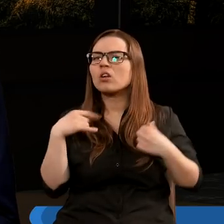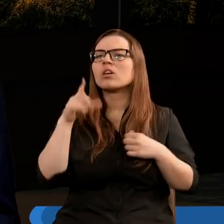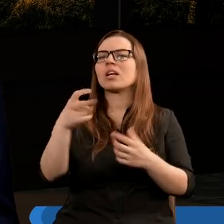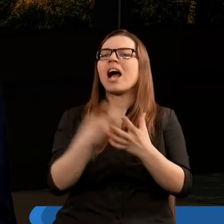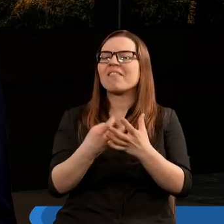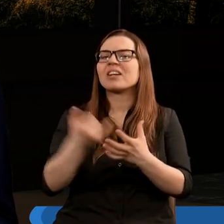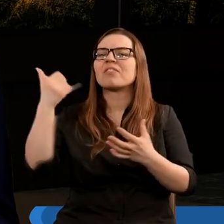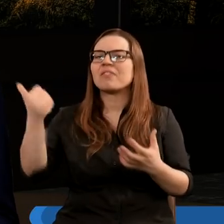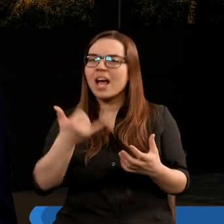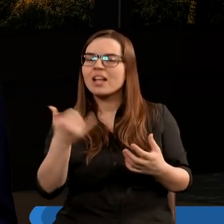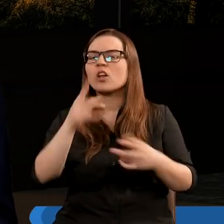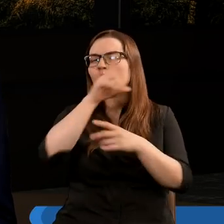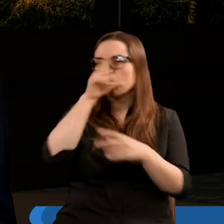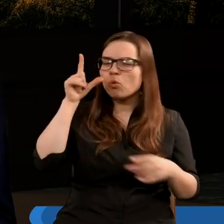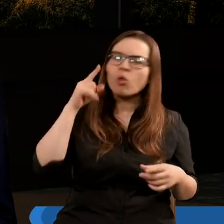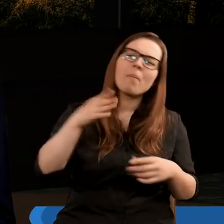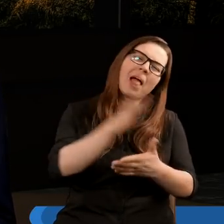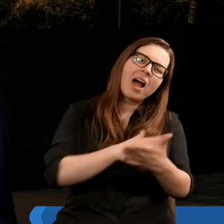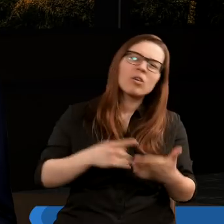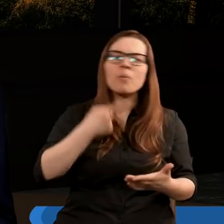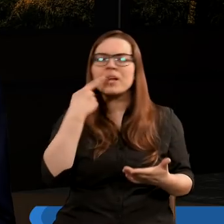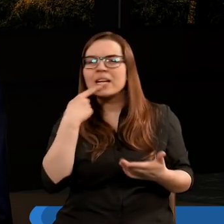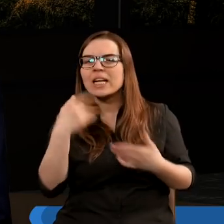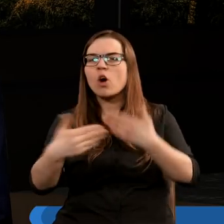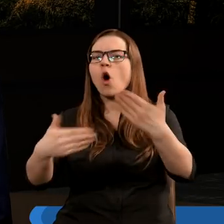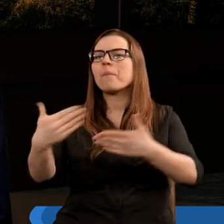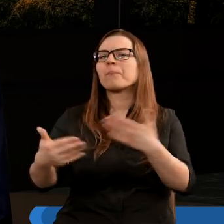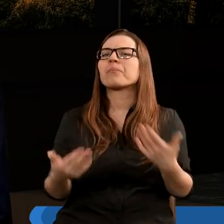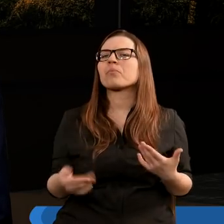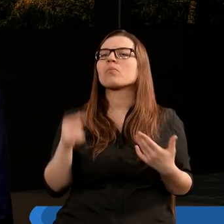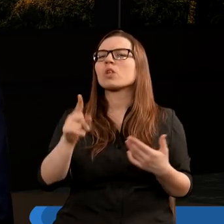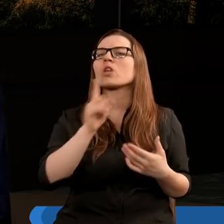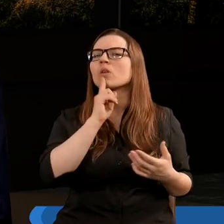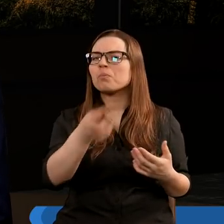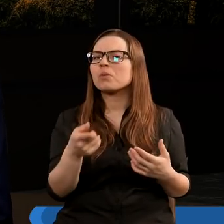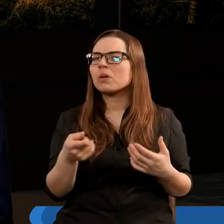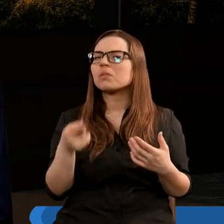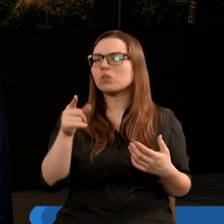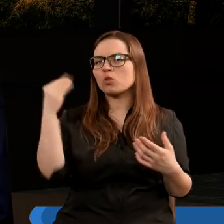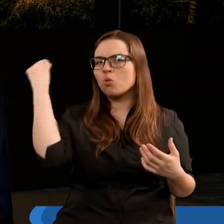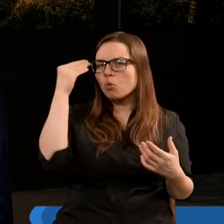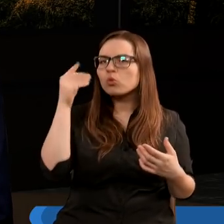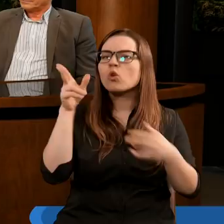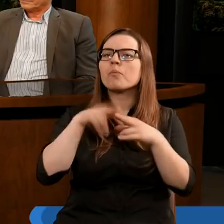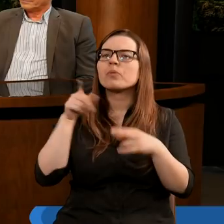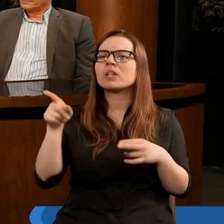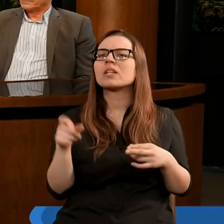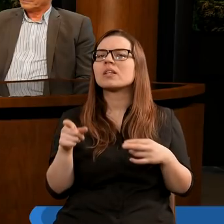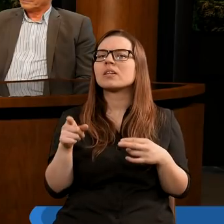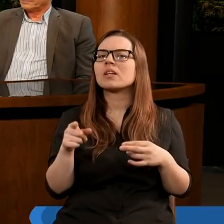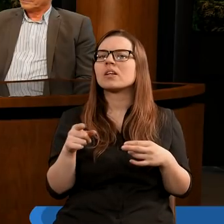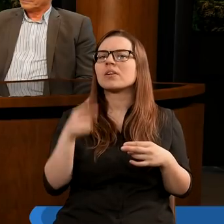niesienie Ewangelii Wiecznej wszystkim ludom, narodom, językom, to jest polecenie, które dał Jezus swoim uczniom, gdy